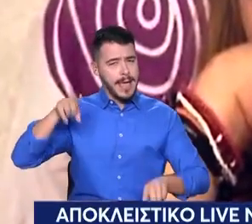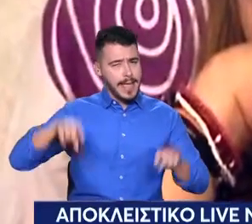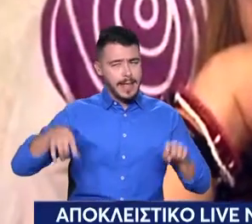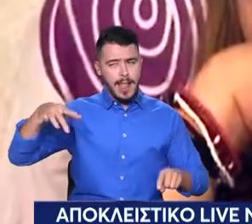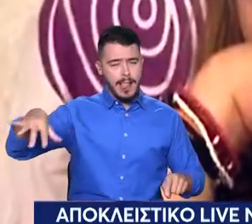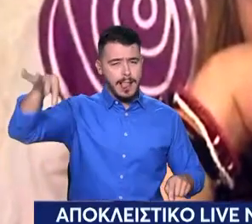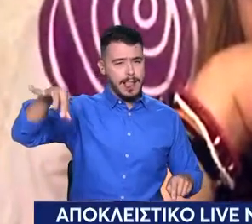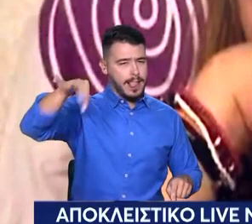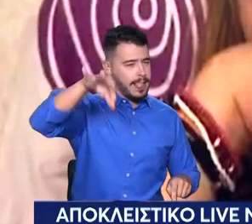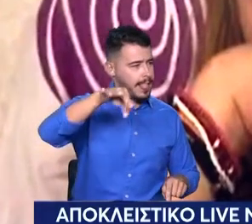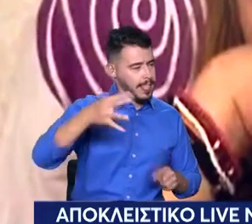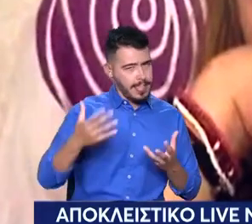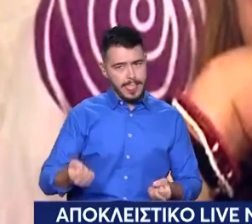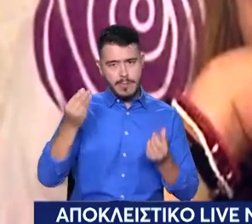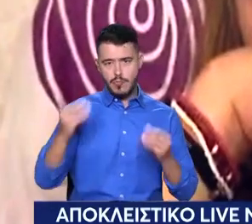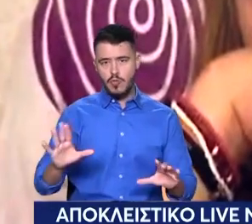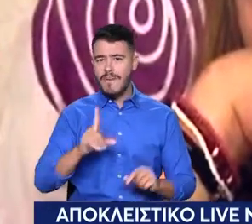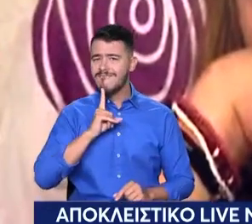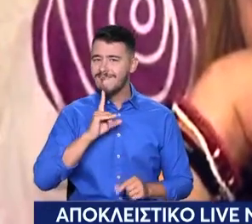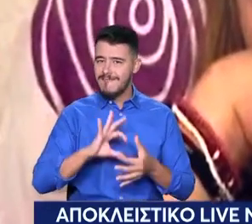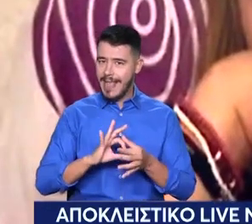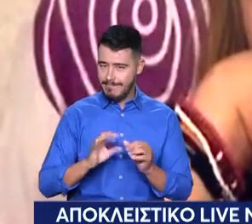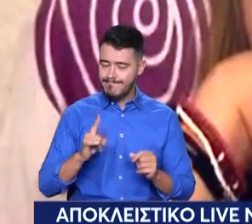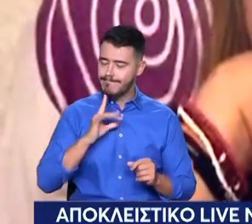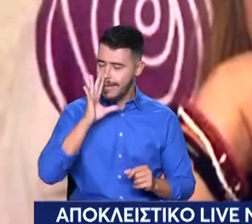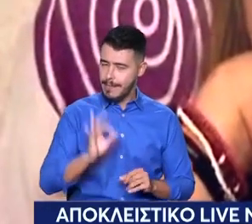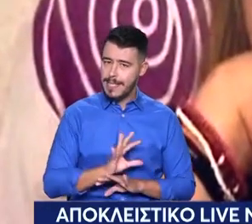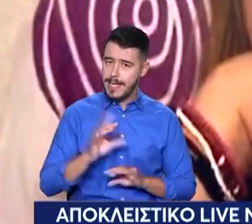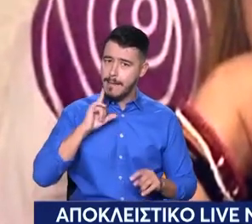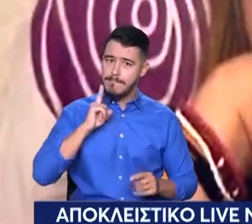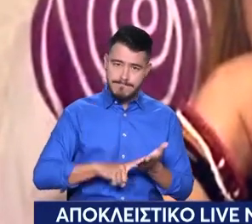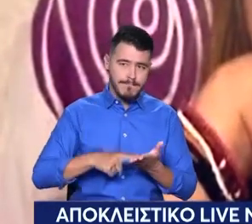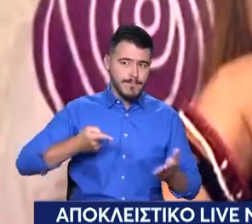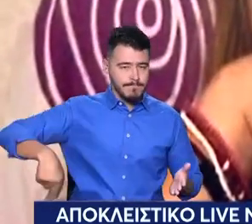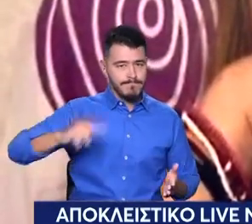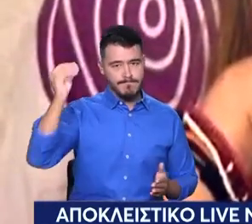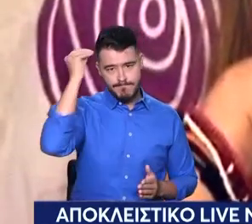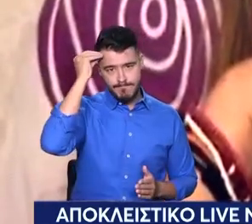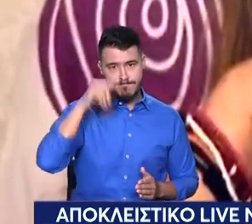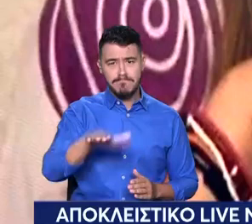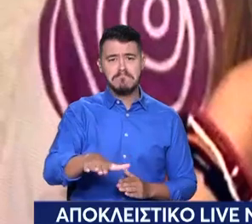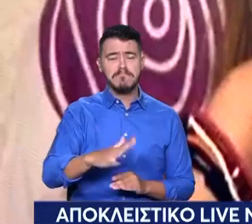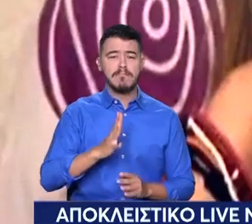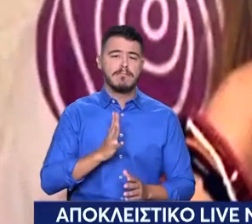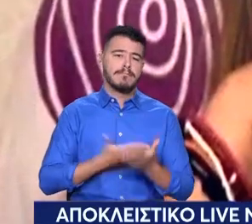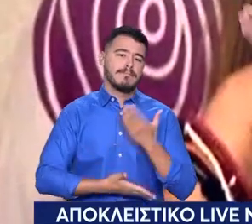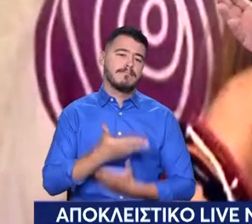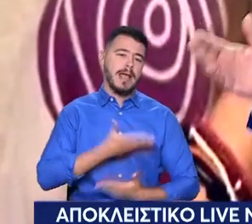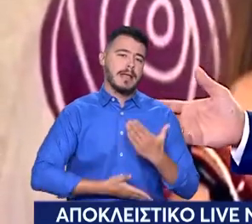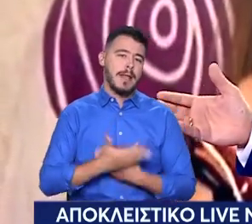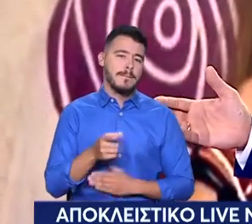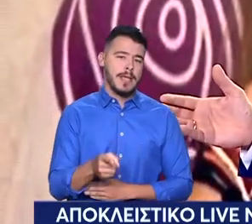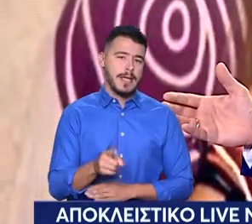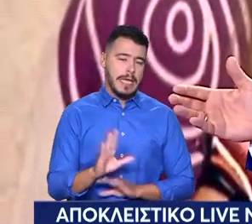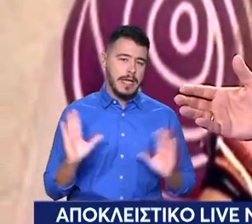Η ιστορία εδώ, ίσως πρέπει να γίνει μάθημα, γιατί είναι ένα παιδί με ειδικές ανάγκες. Ένα παιδί σύμβολο. Από